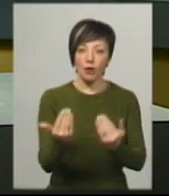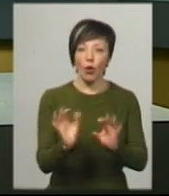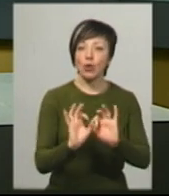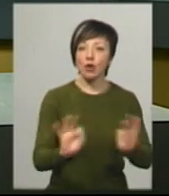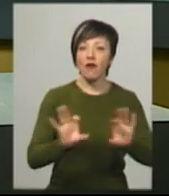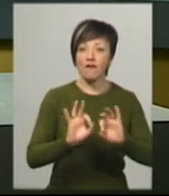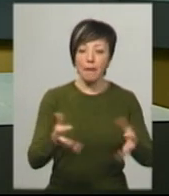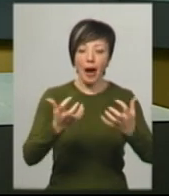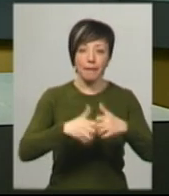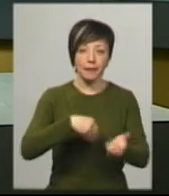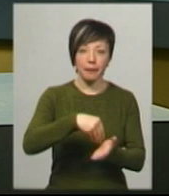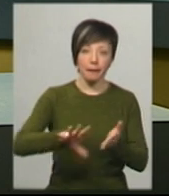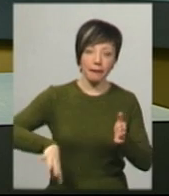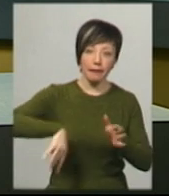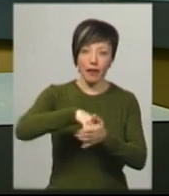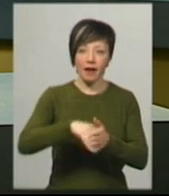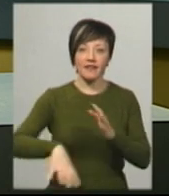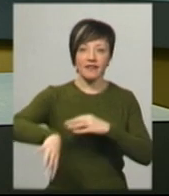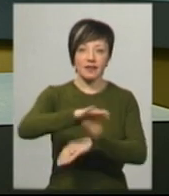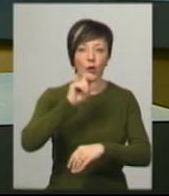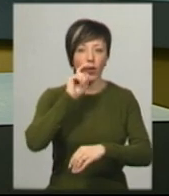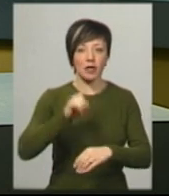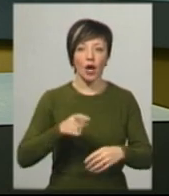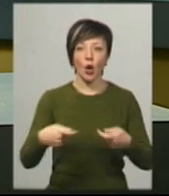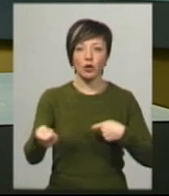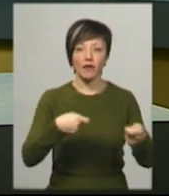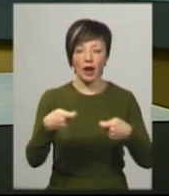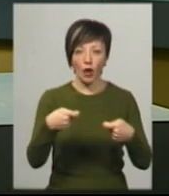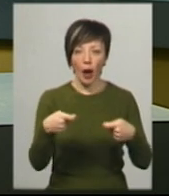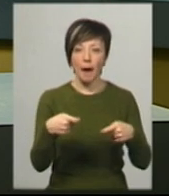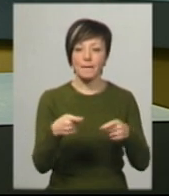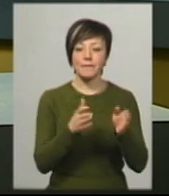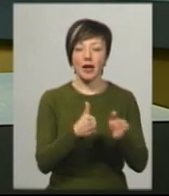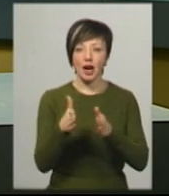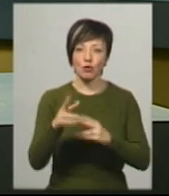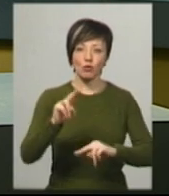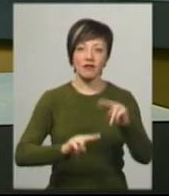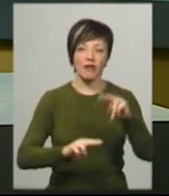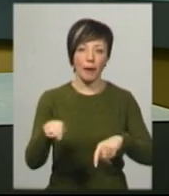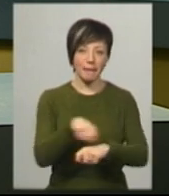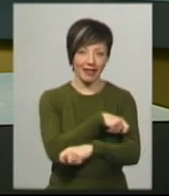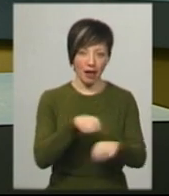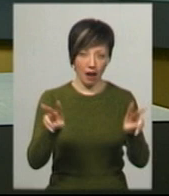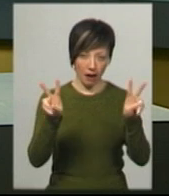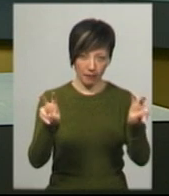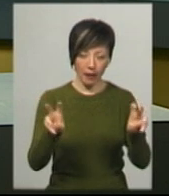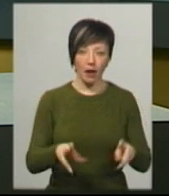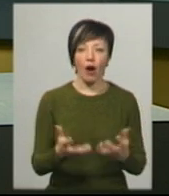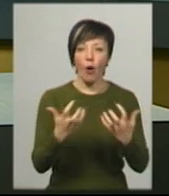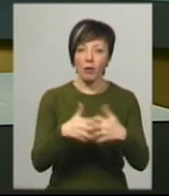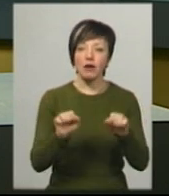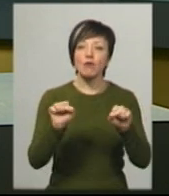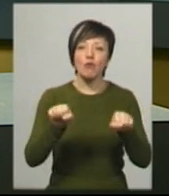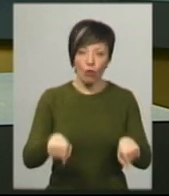словами, апарат придбали за кошт всеукраїнської торгівельної мережі будівельних матеріалів. Олег Балашов додає, обладнання